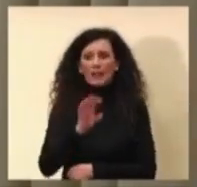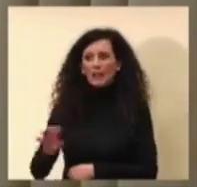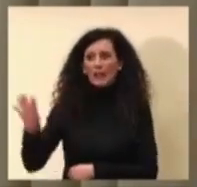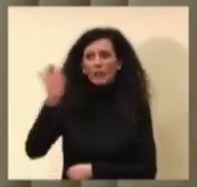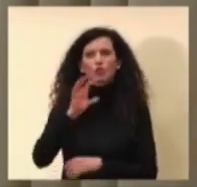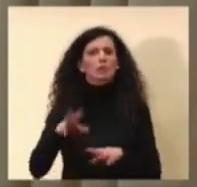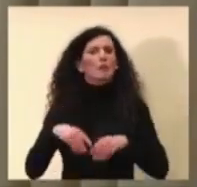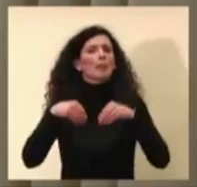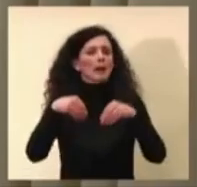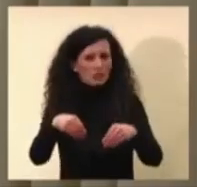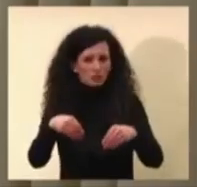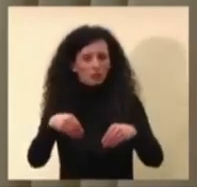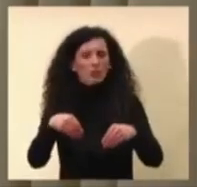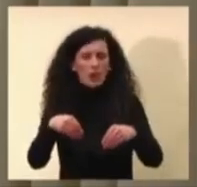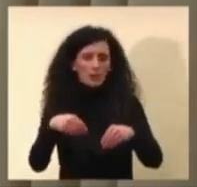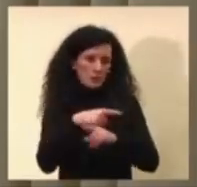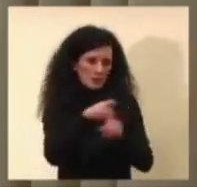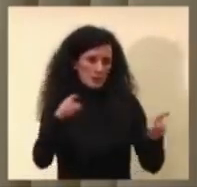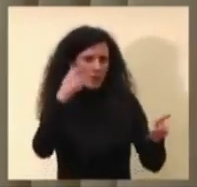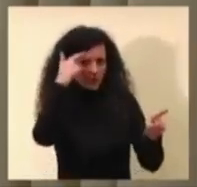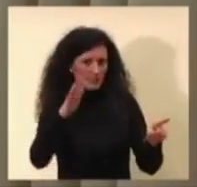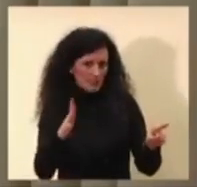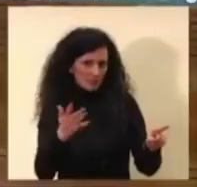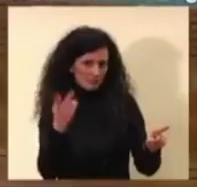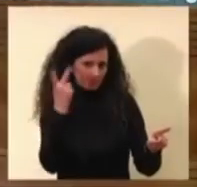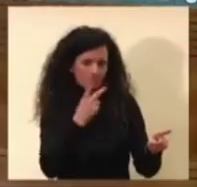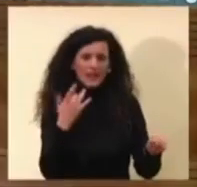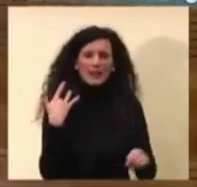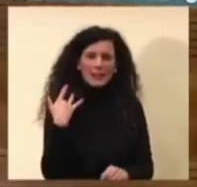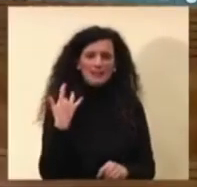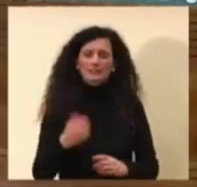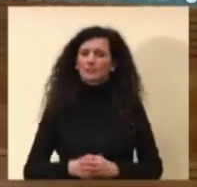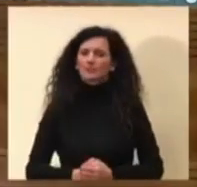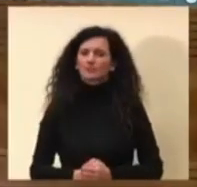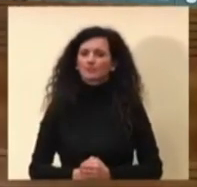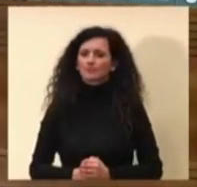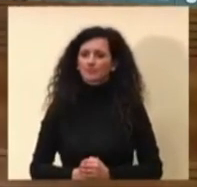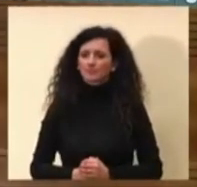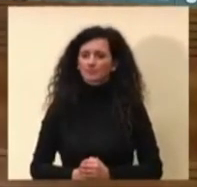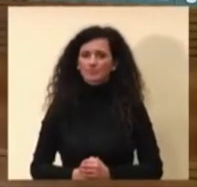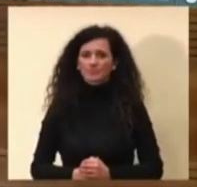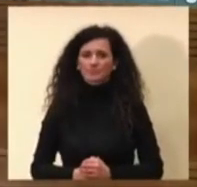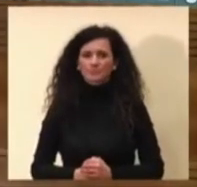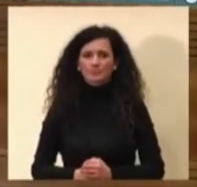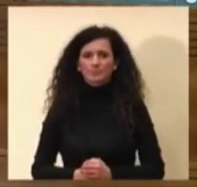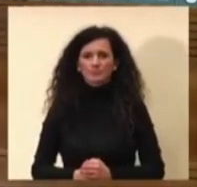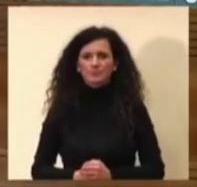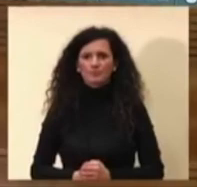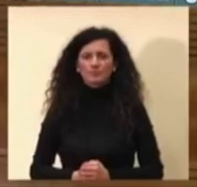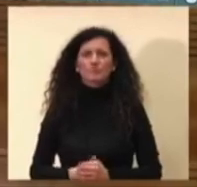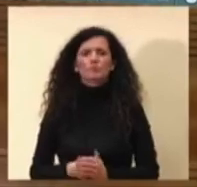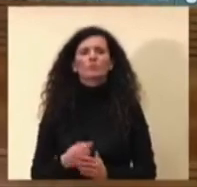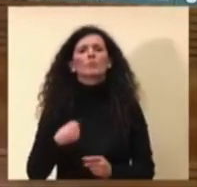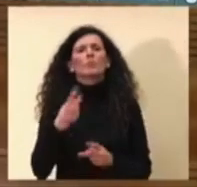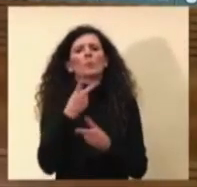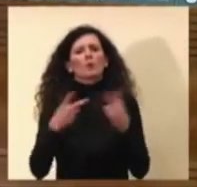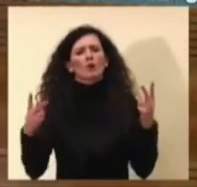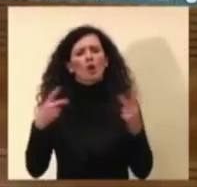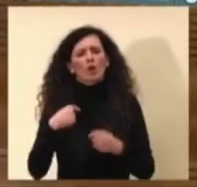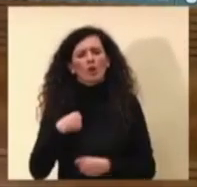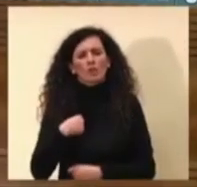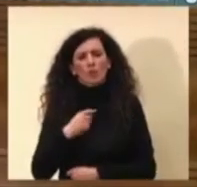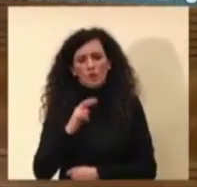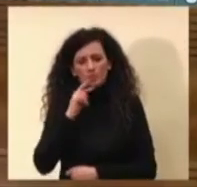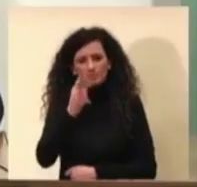corso dovreste saperlo questo russo grazie allora provo ad avviare la risposta poi lascio la parola al